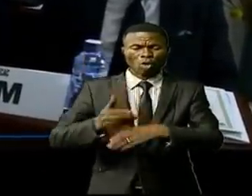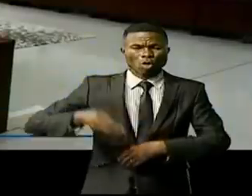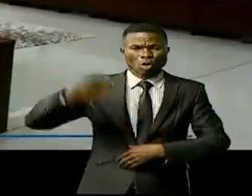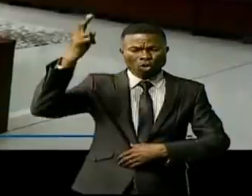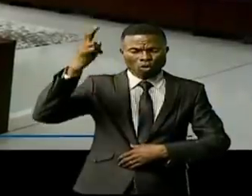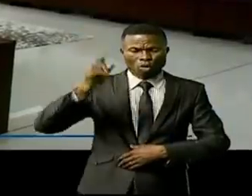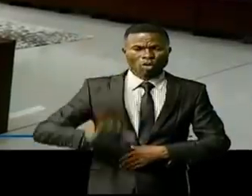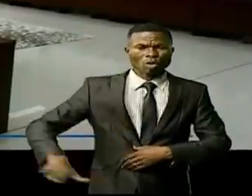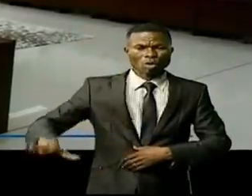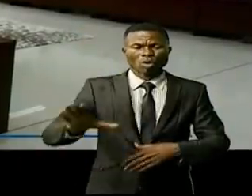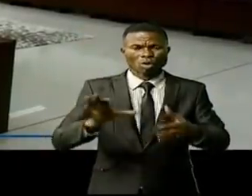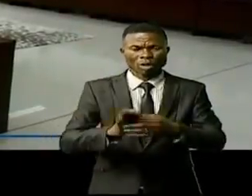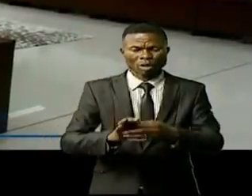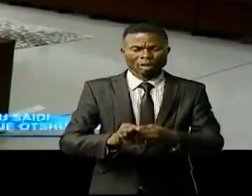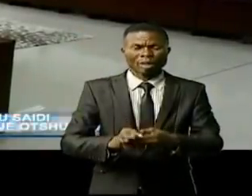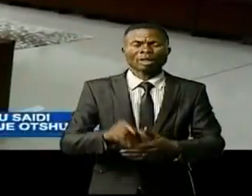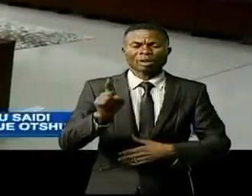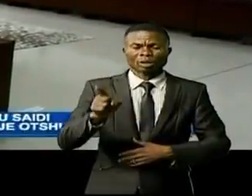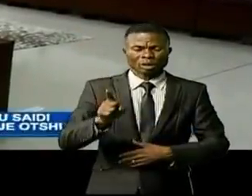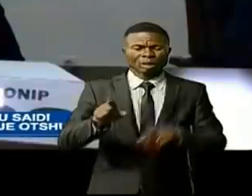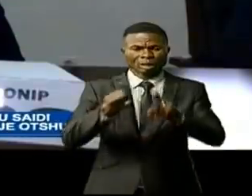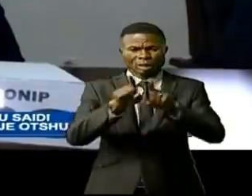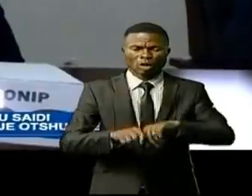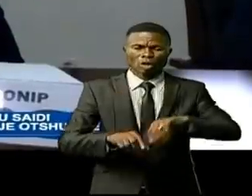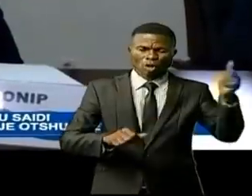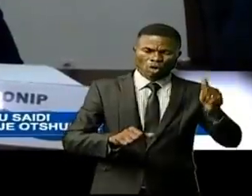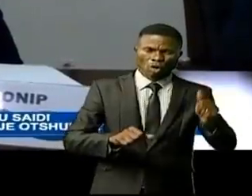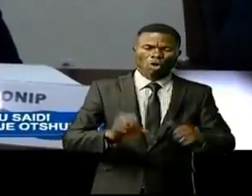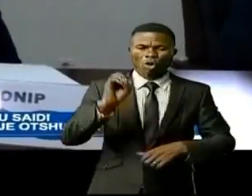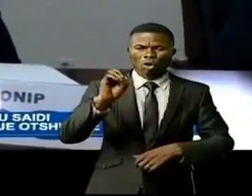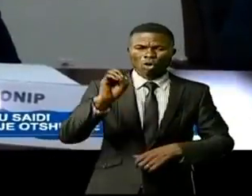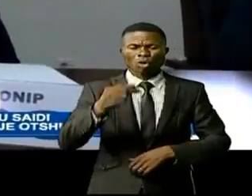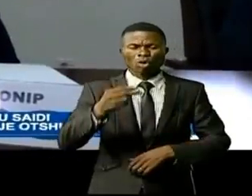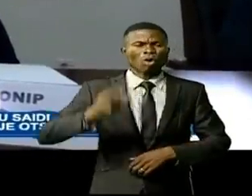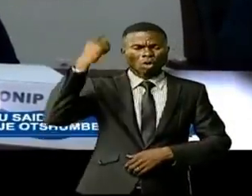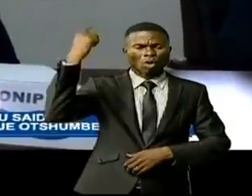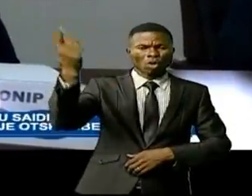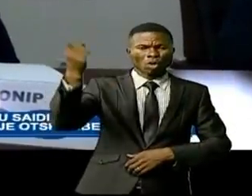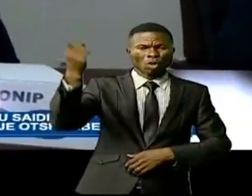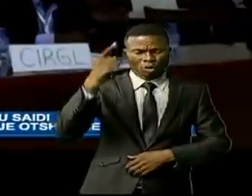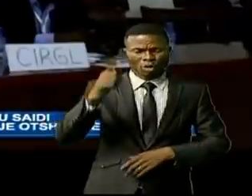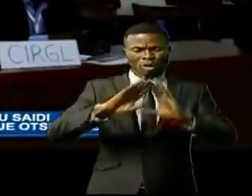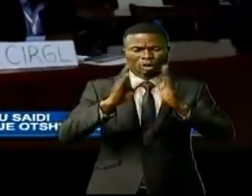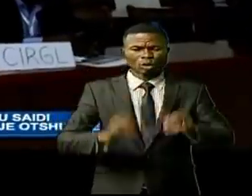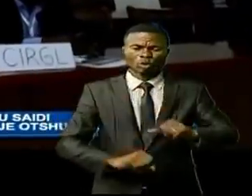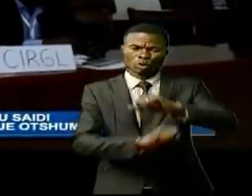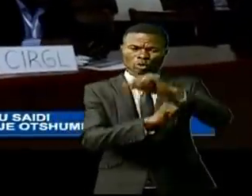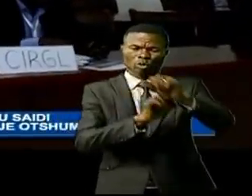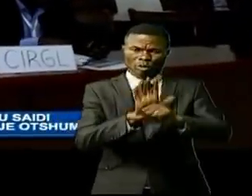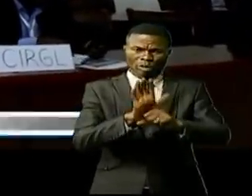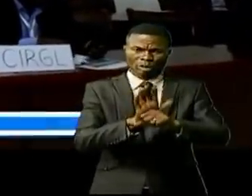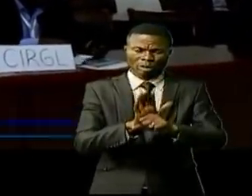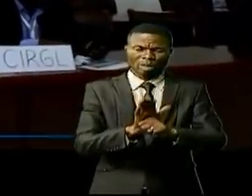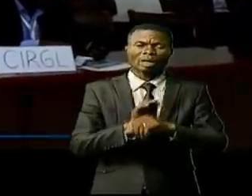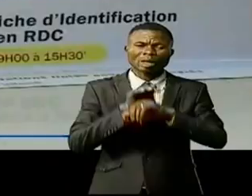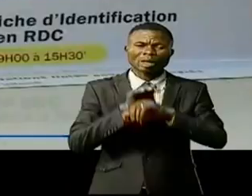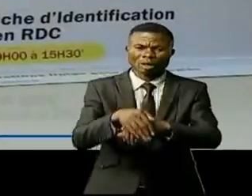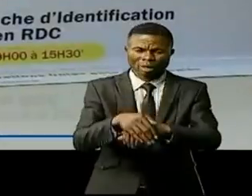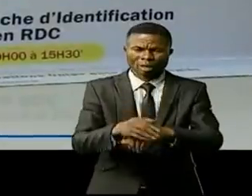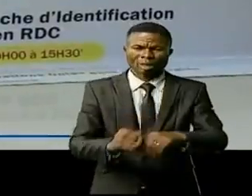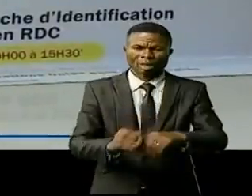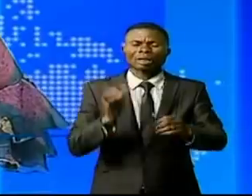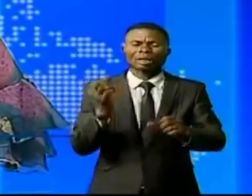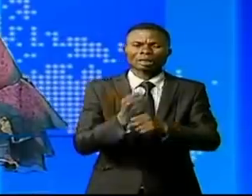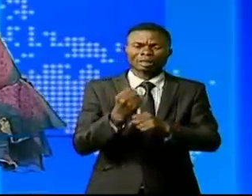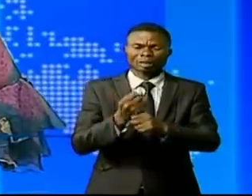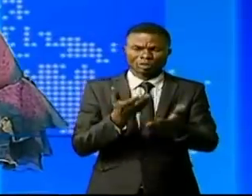Réfugiés et l'UNSPA, sans doute d'autres organismes internationaux qui ont tous apporté leur importante contribution au succès des dites